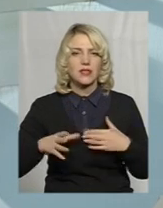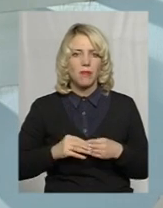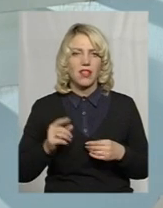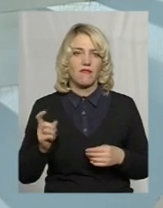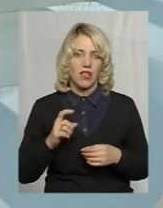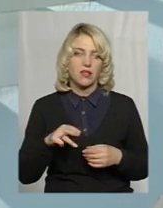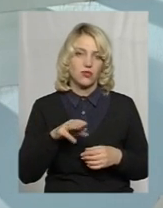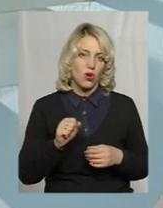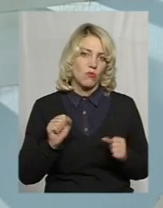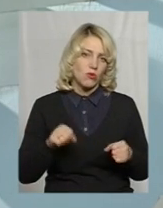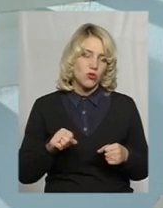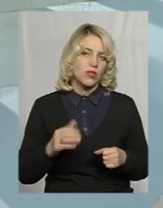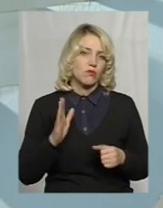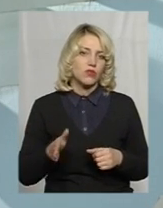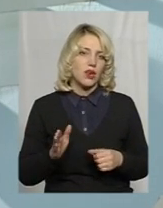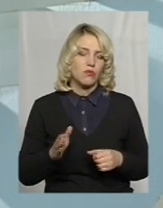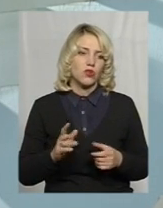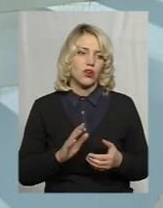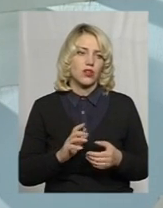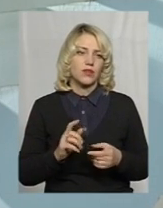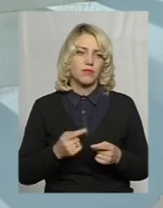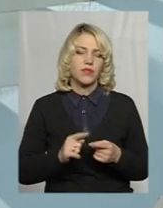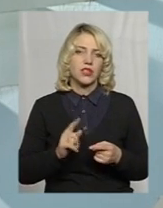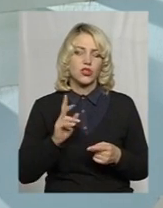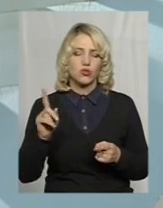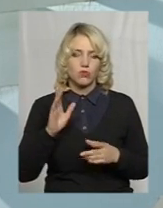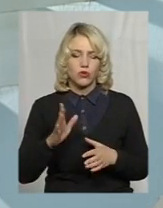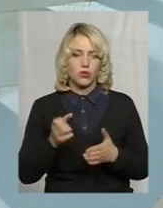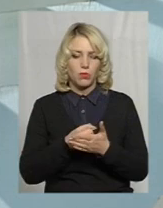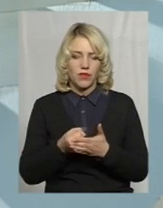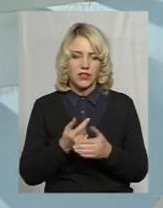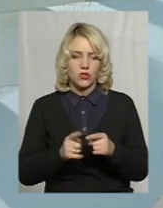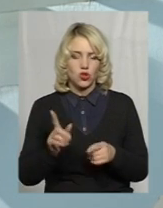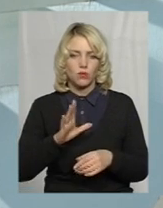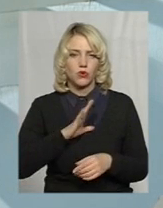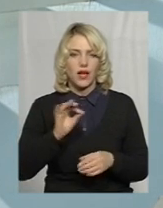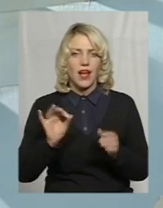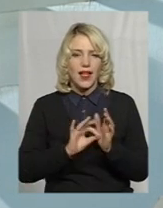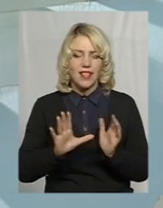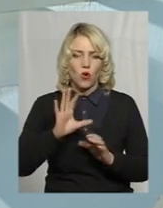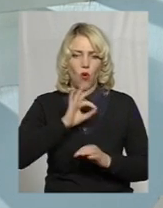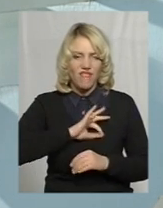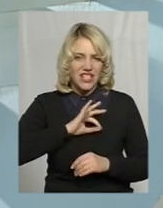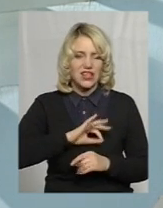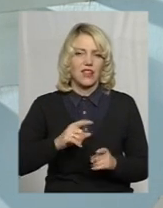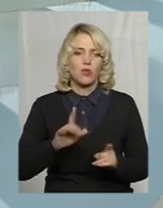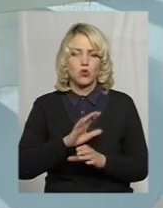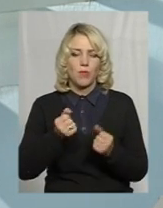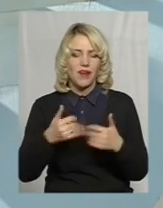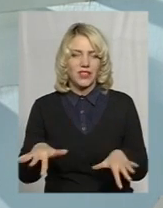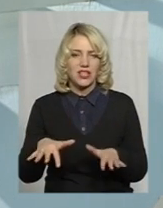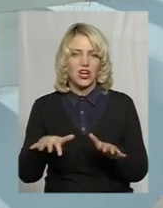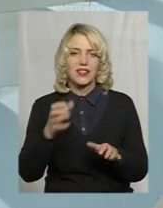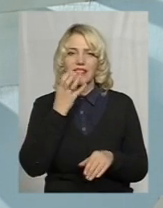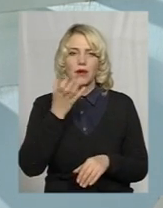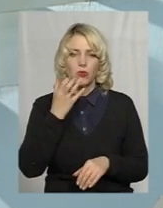тоді, мабуть, і будемо добуватися того, щоб бути енергоефективними, щоб не втрачати тепло і таке інше. В